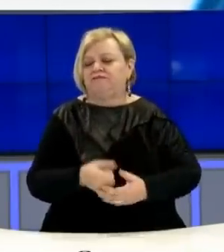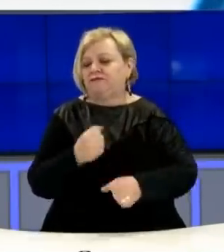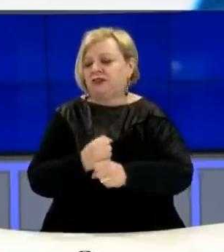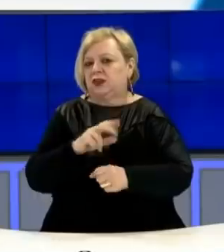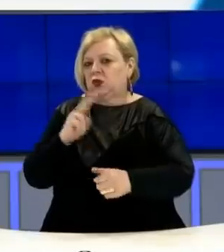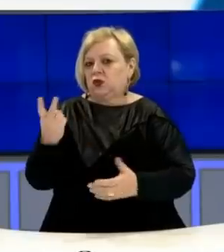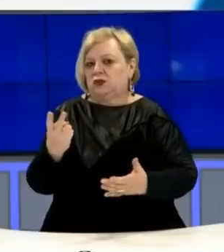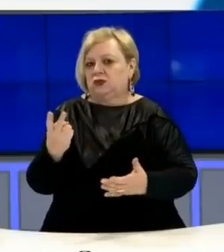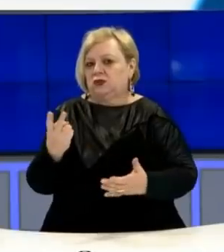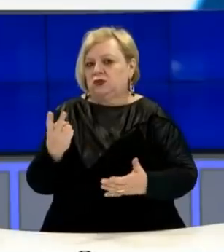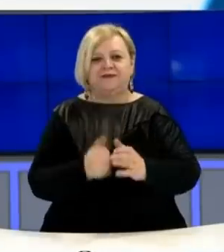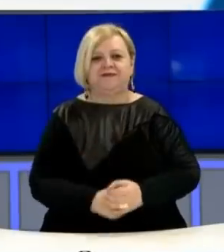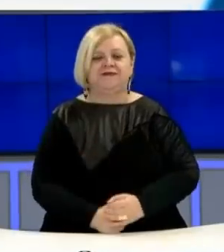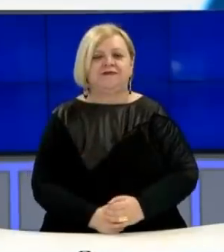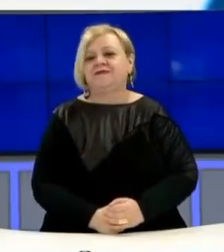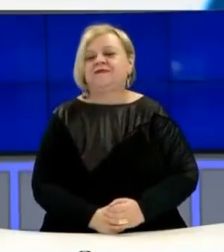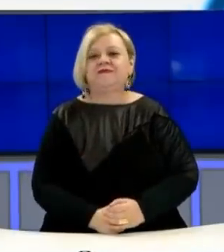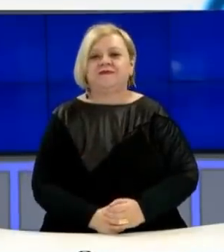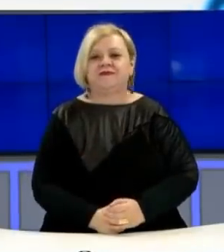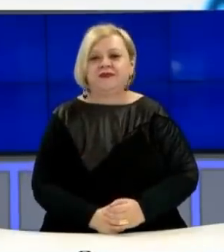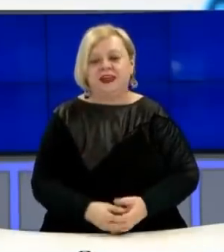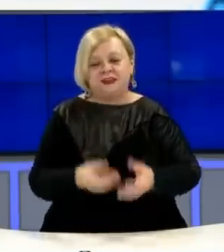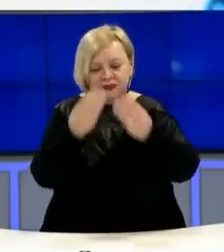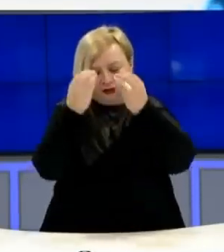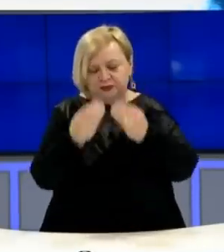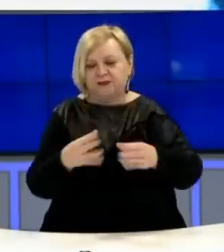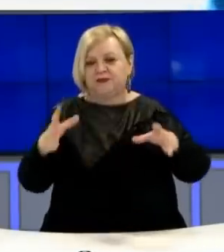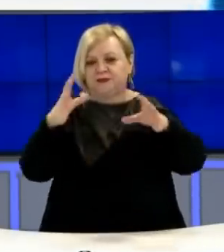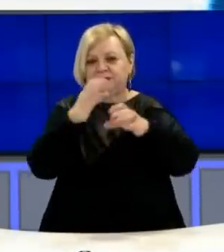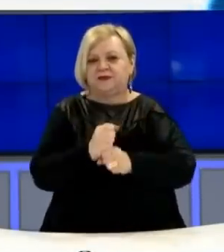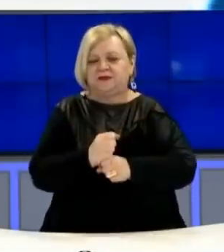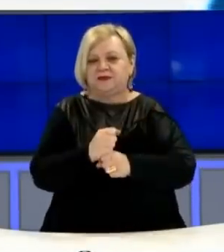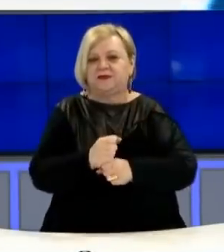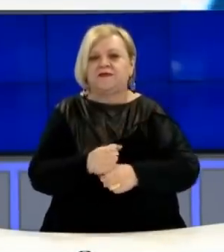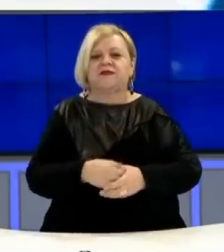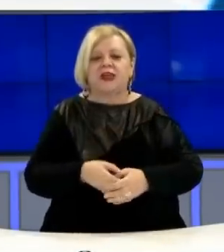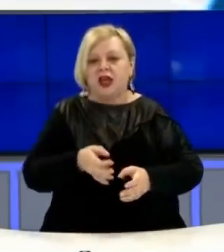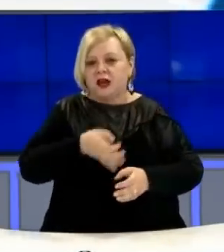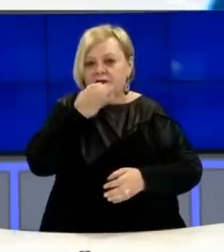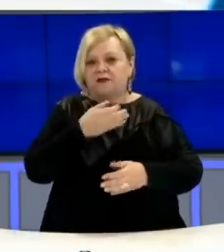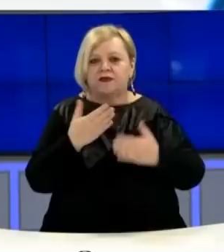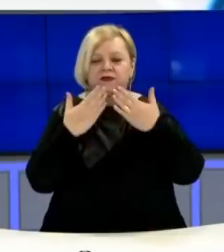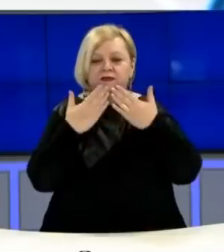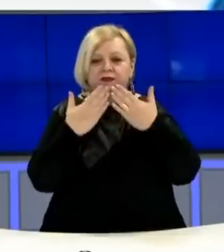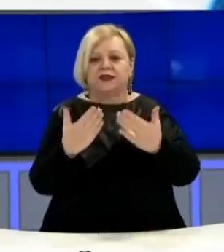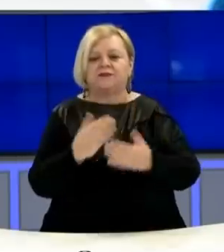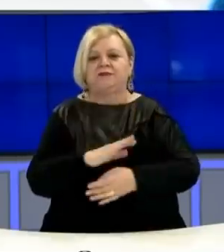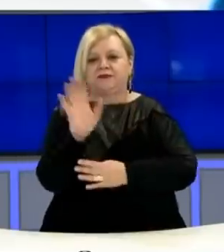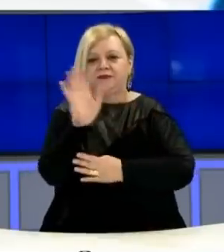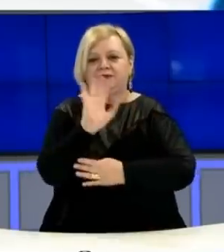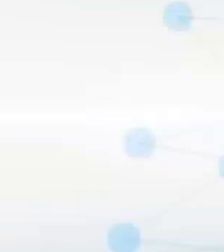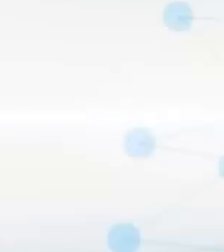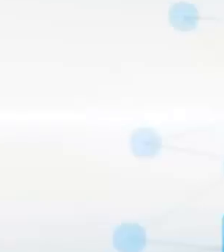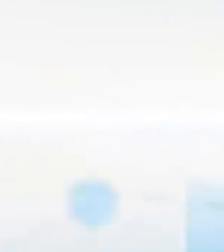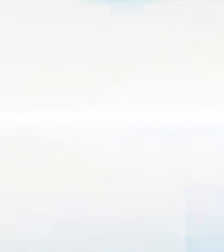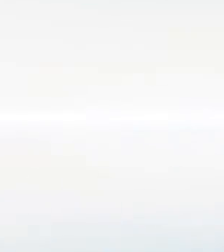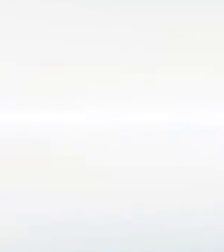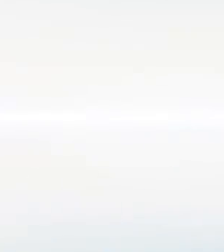dryshtë. Të ndëruat të le shikuës ka që kishim për të edision lajmeve ju falendroj për vëmendje miru pafshem.